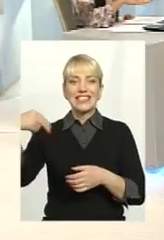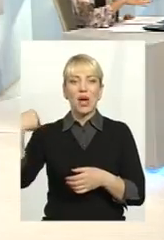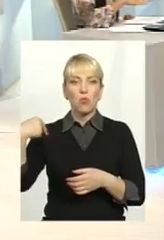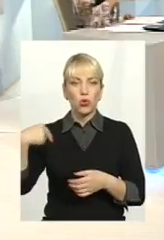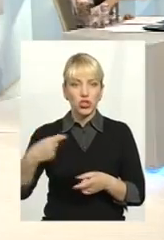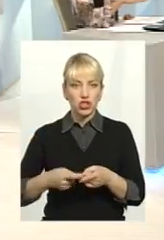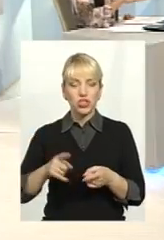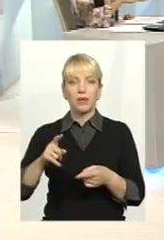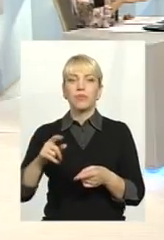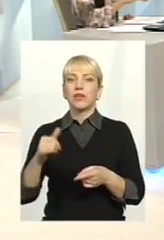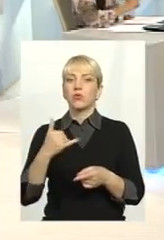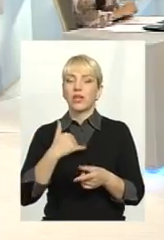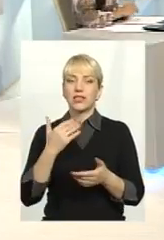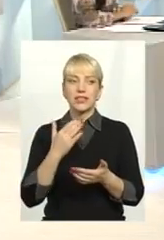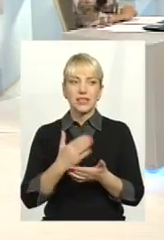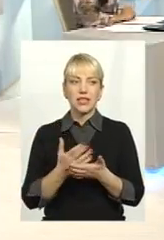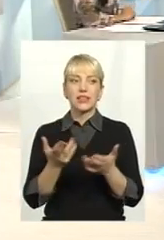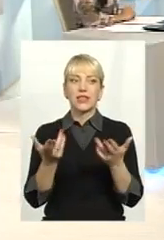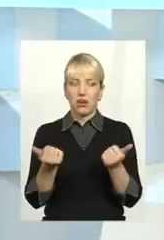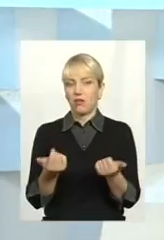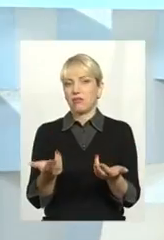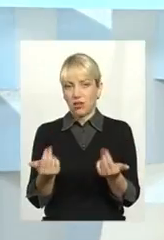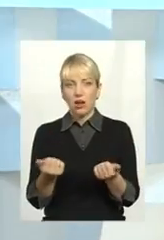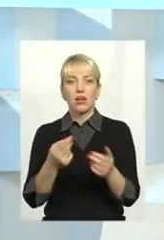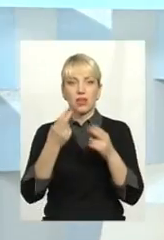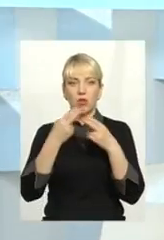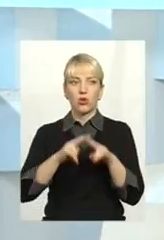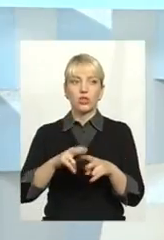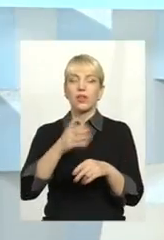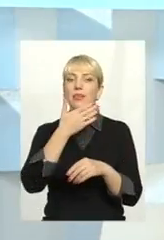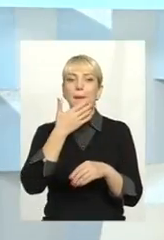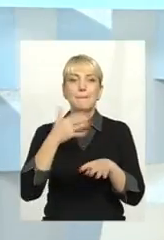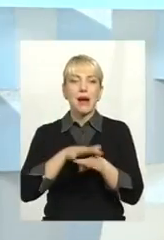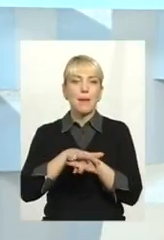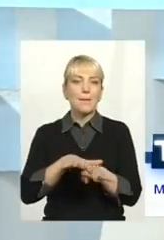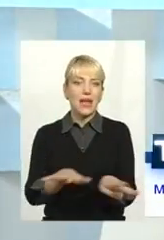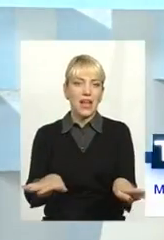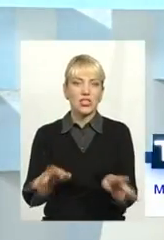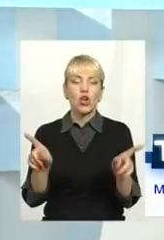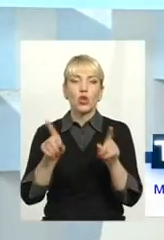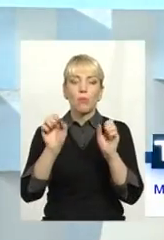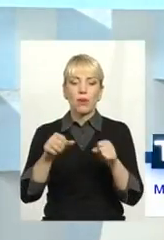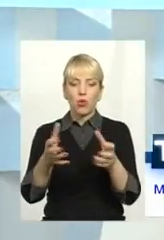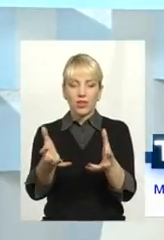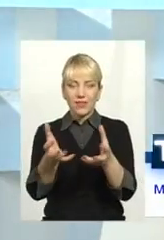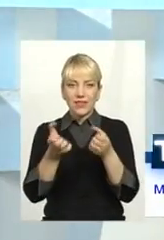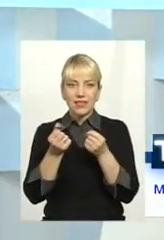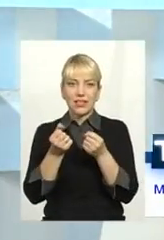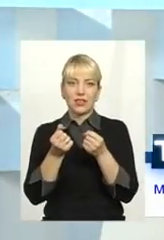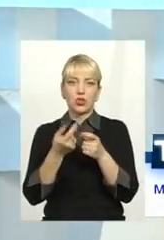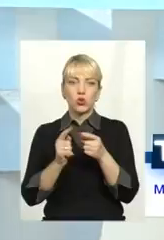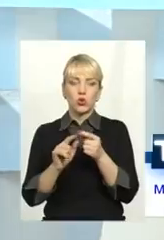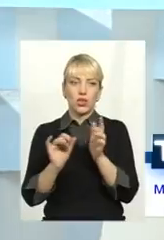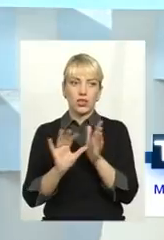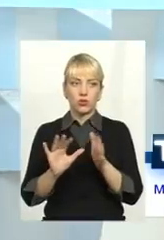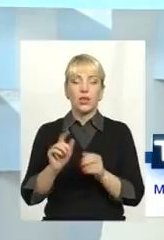диспетчерські обмеження, разом Безумовно, Ні, вони технологічні, бо немає мереж, які могли би зняти, дозволити цю електроенергію.